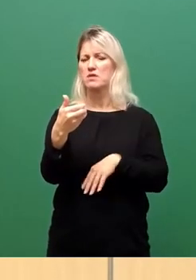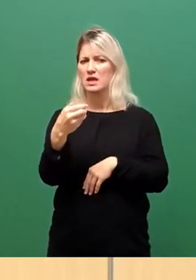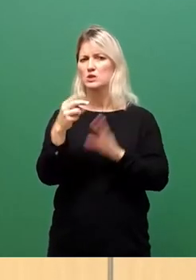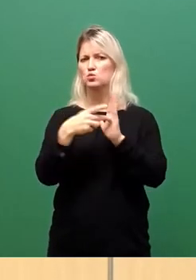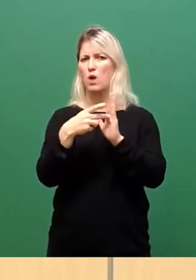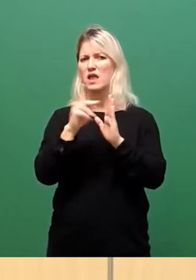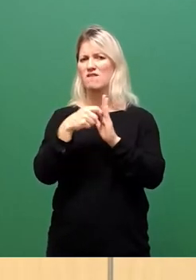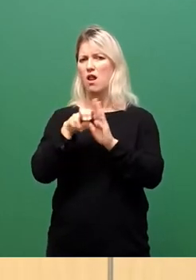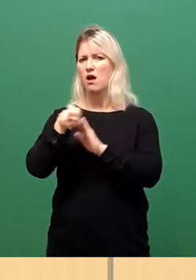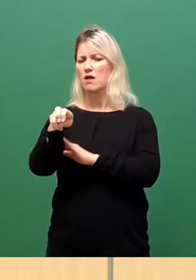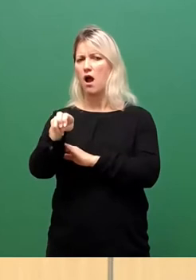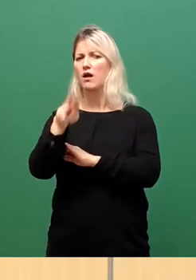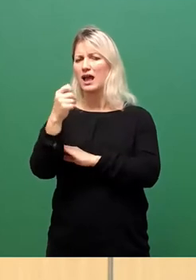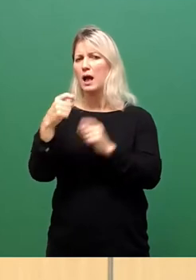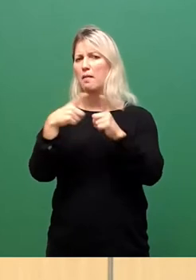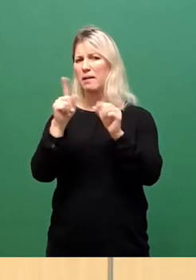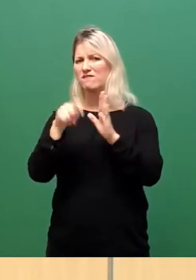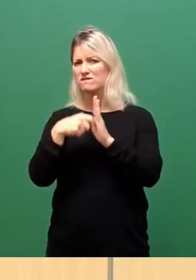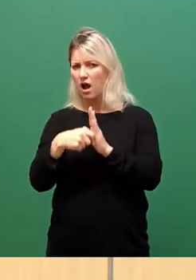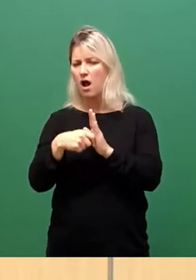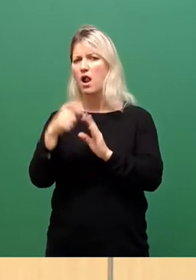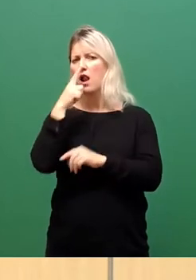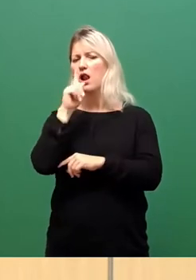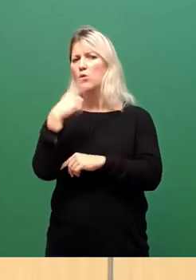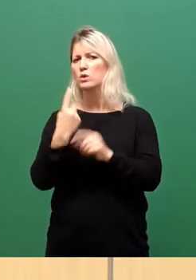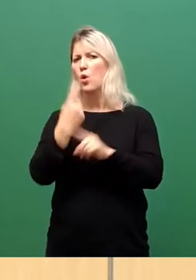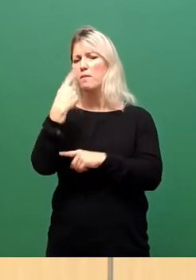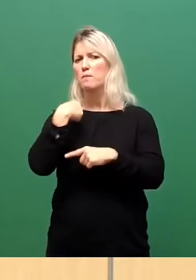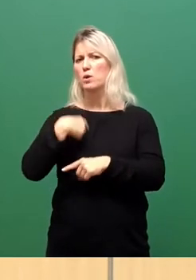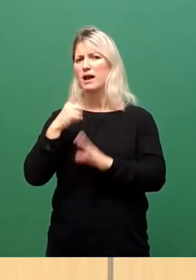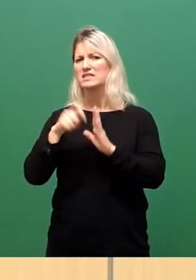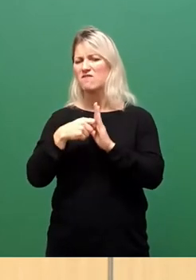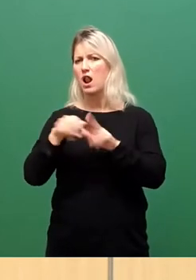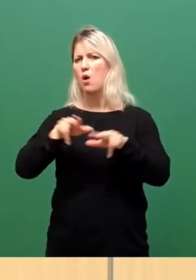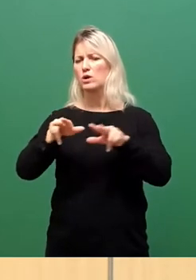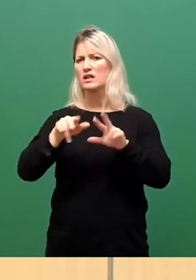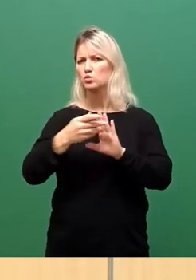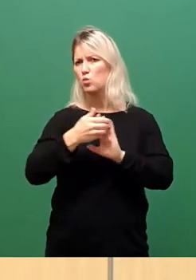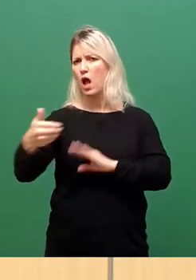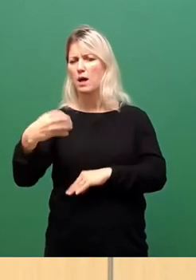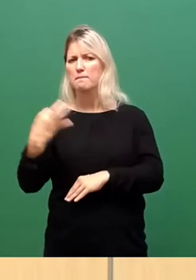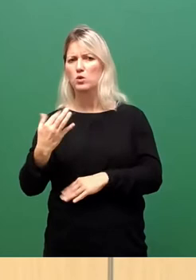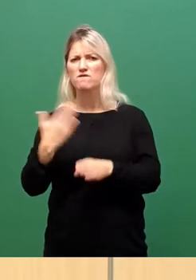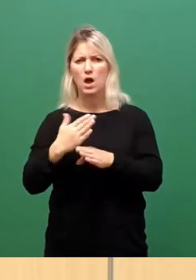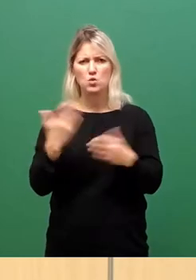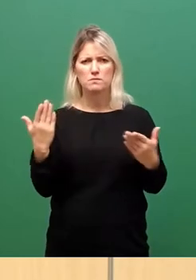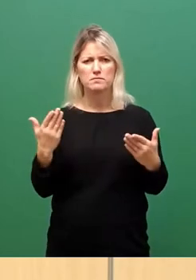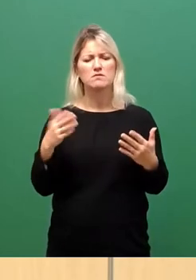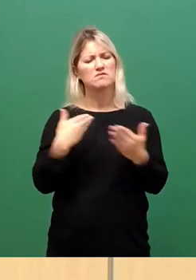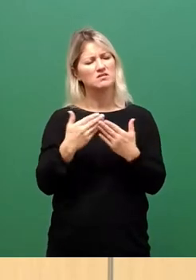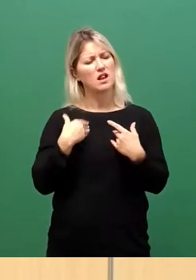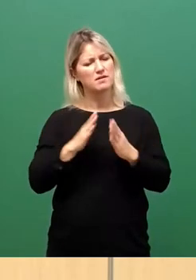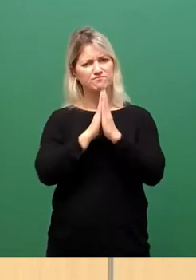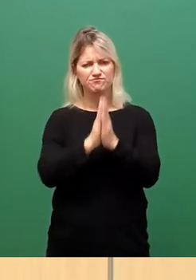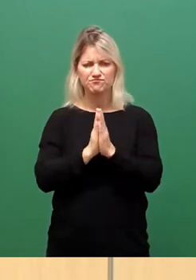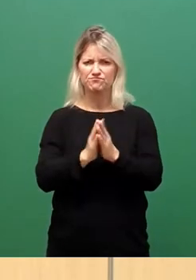Briefwahl und den zweiten Wahlgang der Oberbürgermeisterwahl zu organisieren. Wir würden tatsächlich dafür plädieren, da die Einheitlichkeit